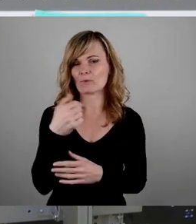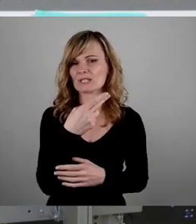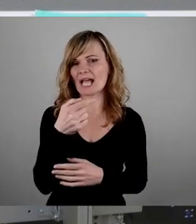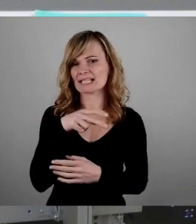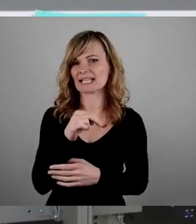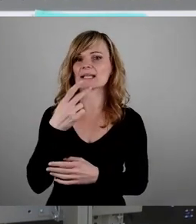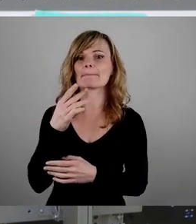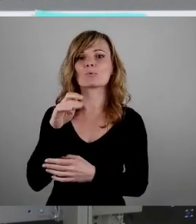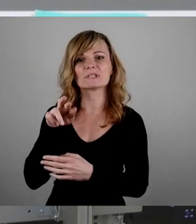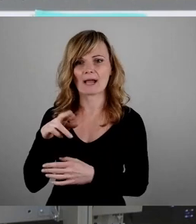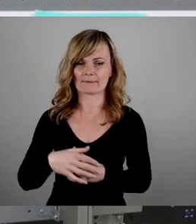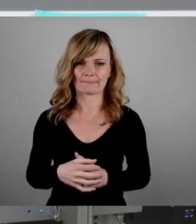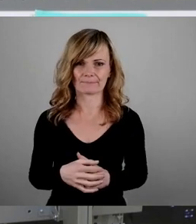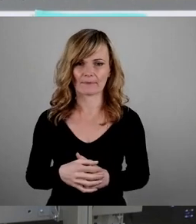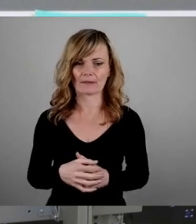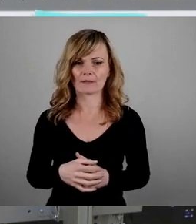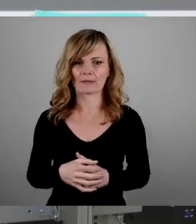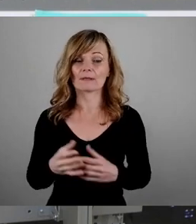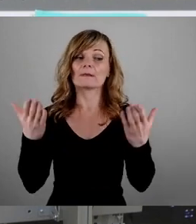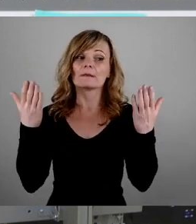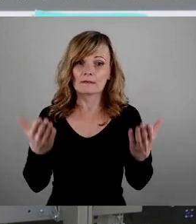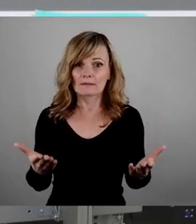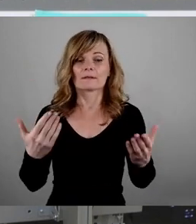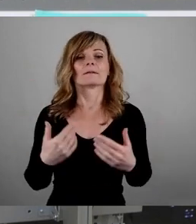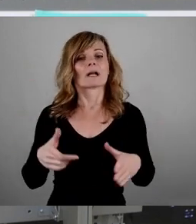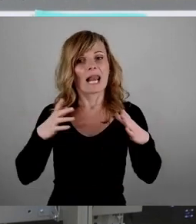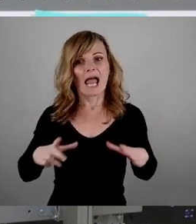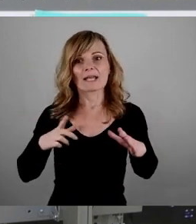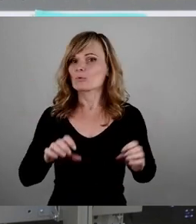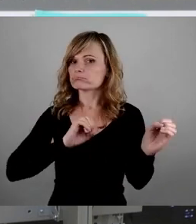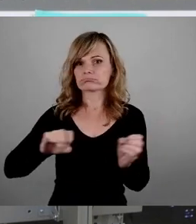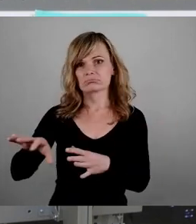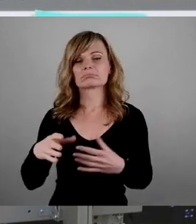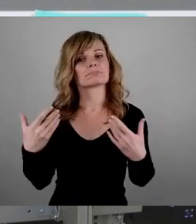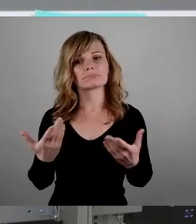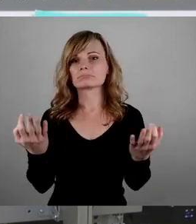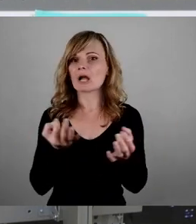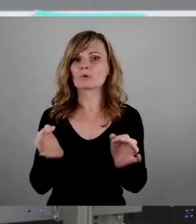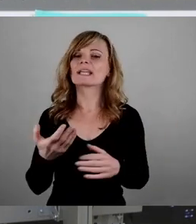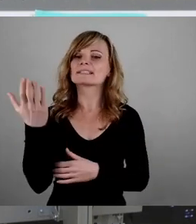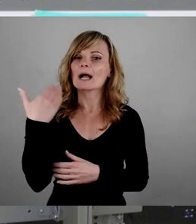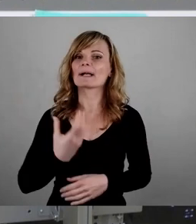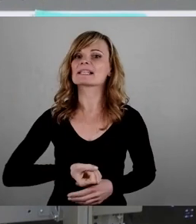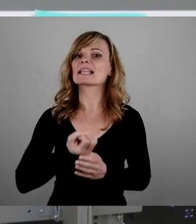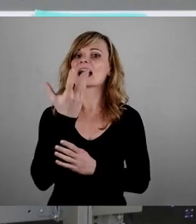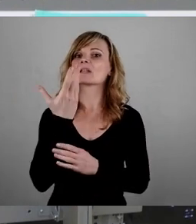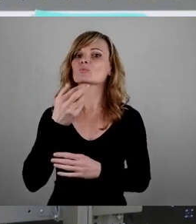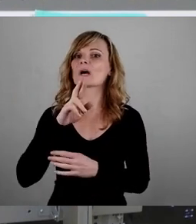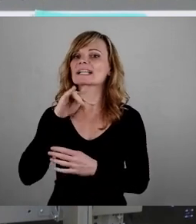Meine Damen und Herren, mit dem Verzicht auf Bekleidung verbanden die Nudisten oder Naturisten genannt, eine radikale